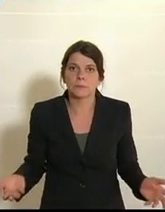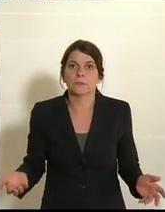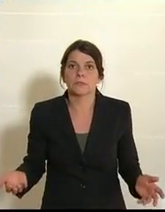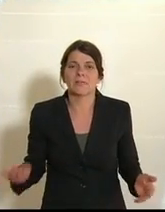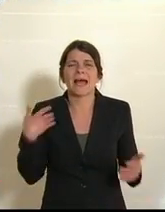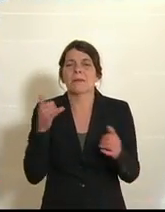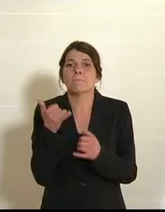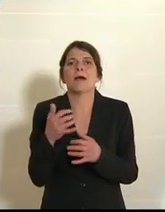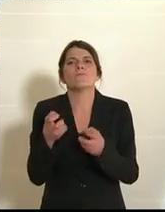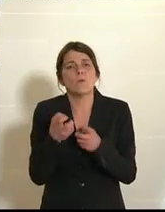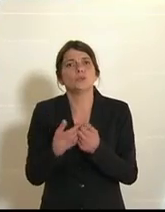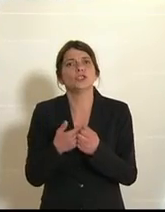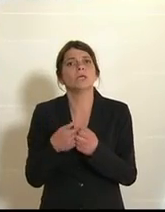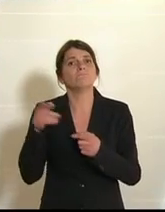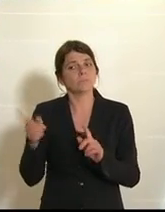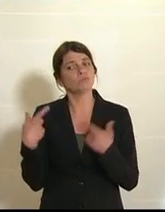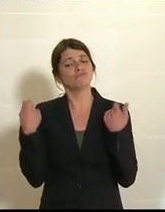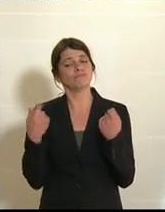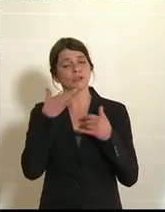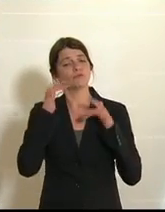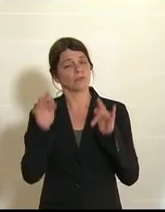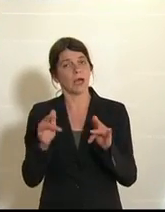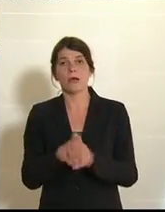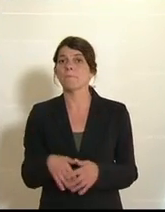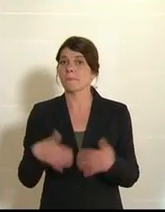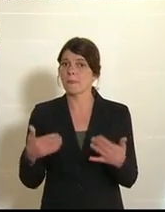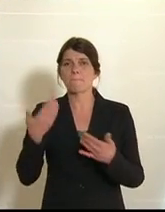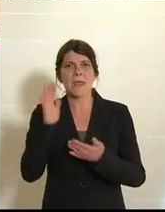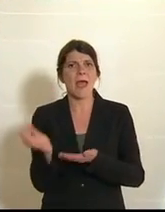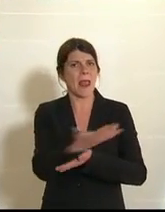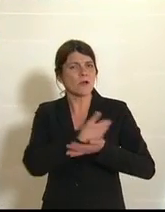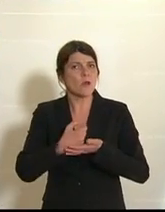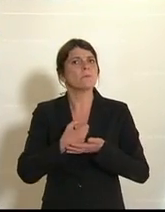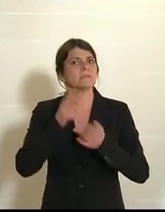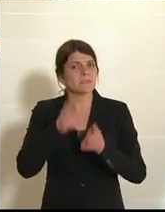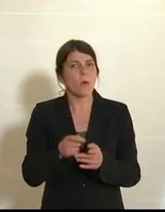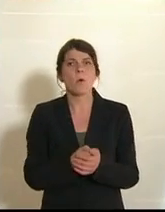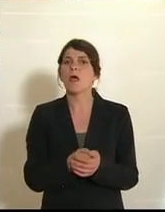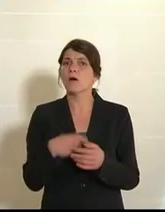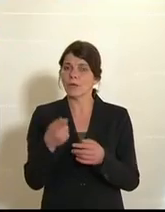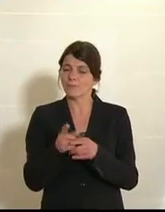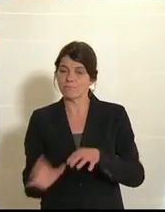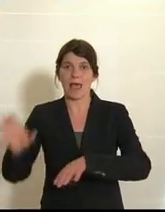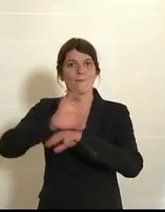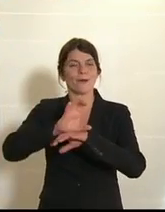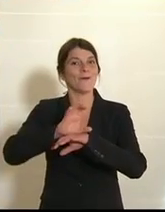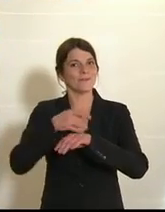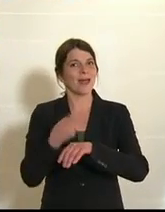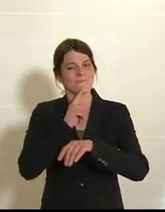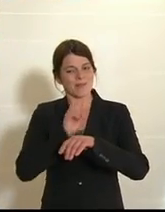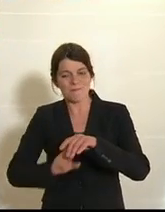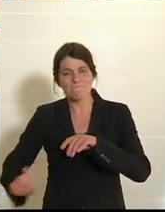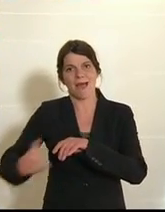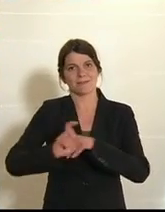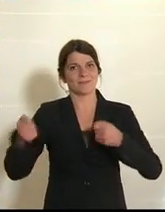Anliegen sozusagen, dass die Wirtschaftlichkeit gegeben ist, dass mehr eingenommen wird und damit man sich erspart hat, dass die